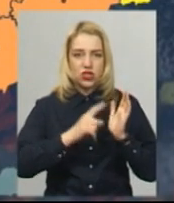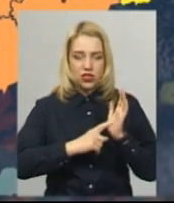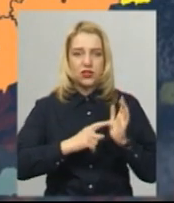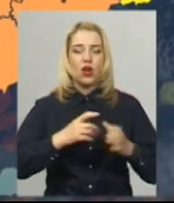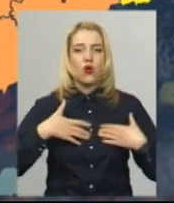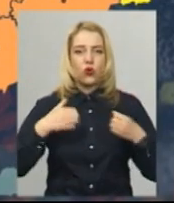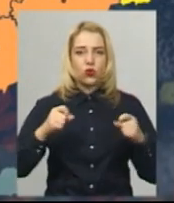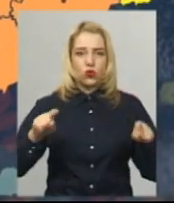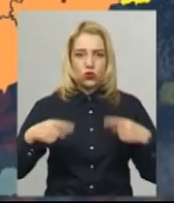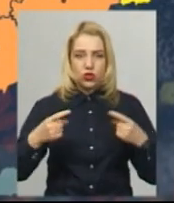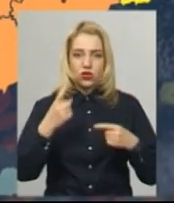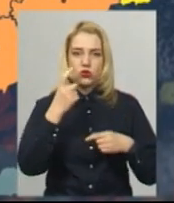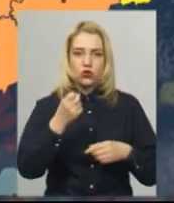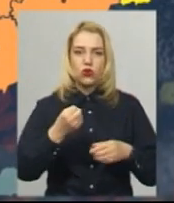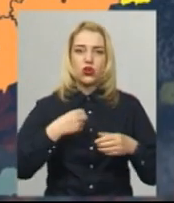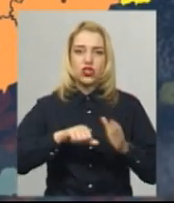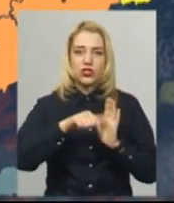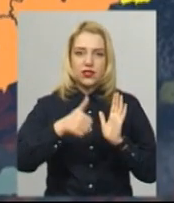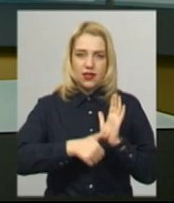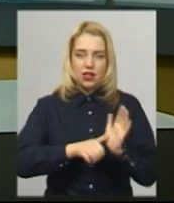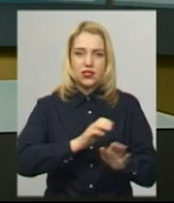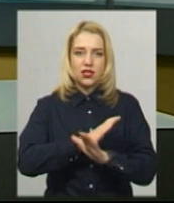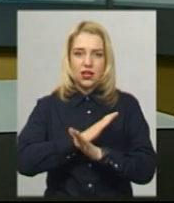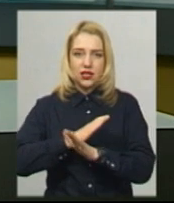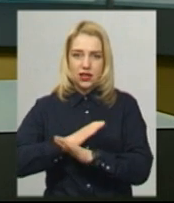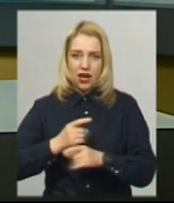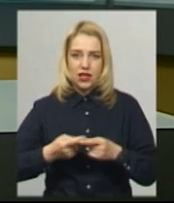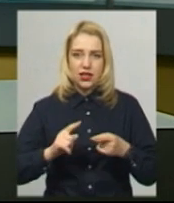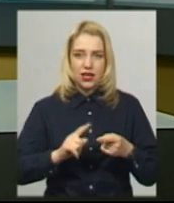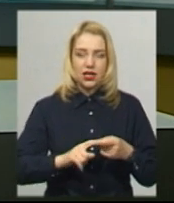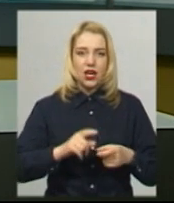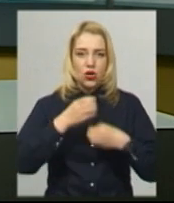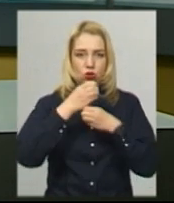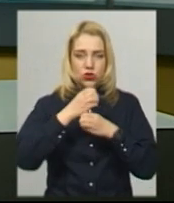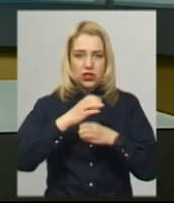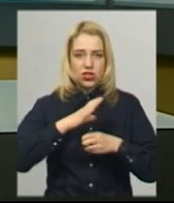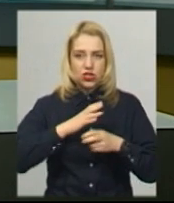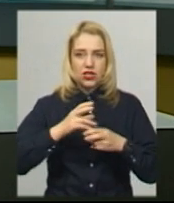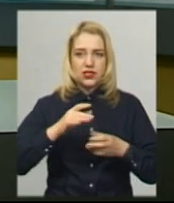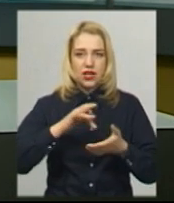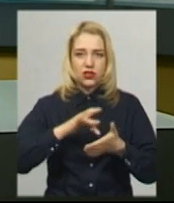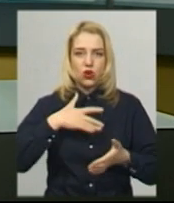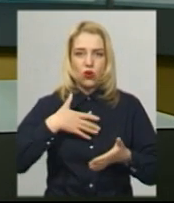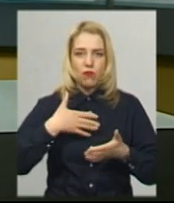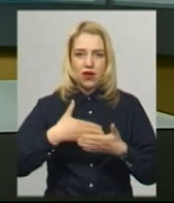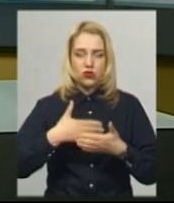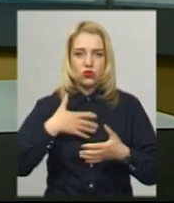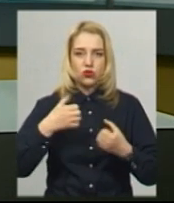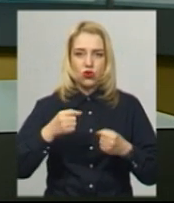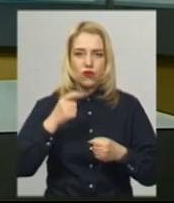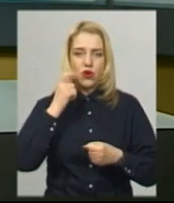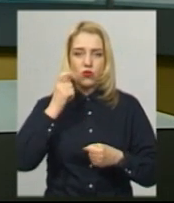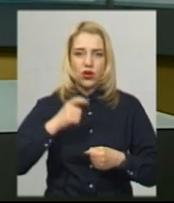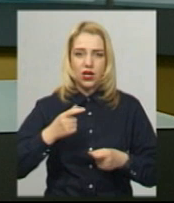116 – випадків летальних. Дослідження проводилися вірусологічною референс-лабораторією Центру громадського здоров'я України,